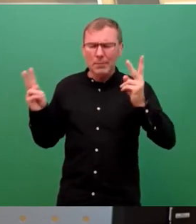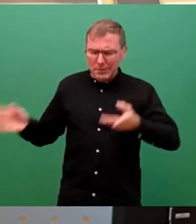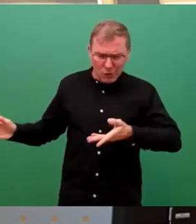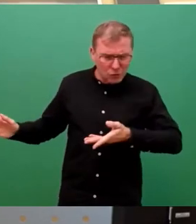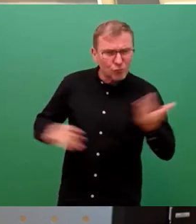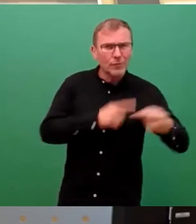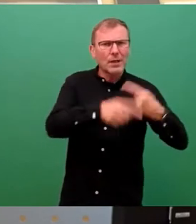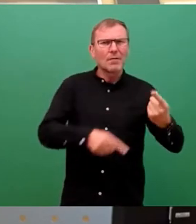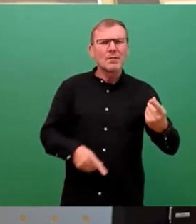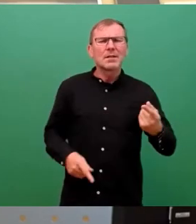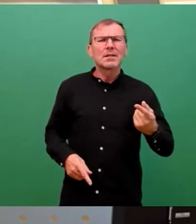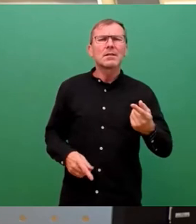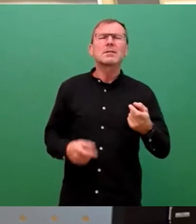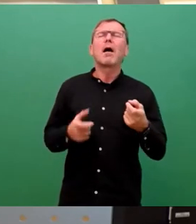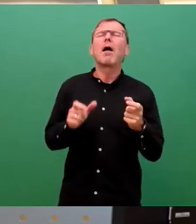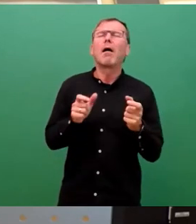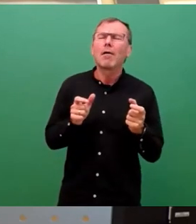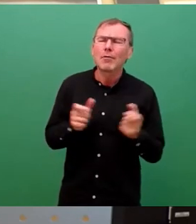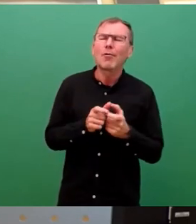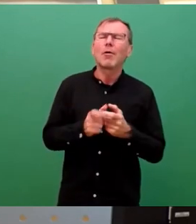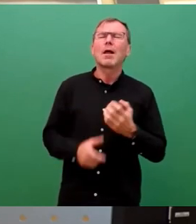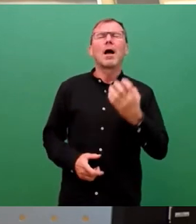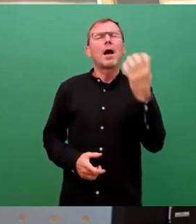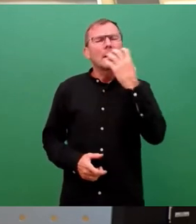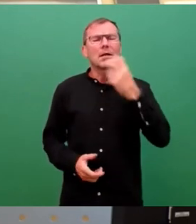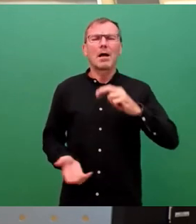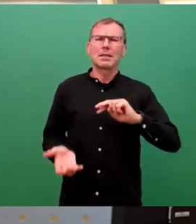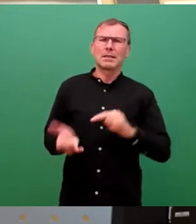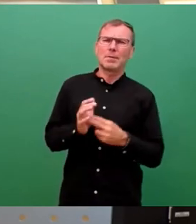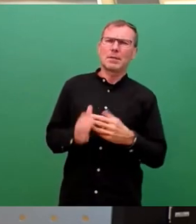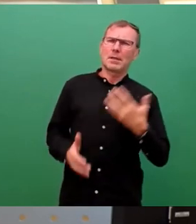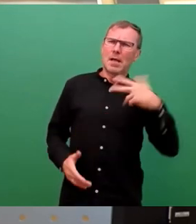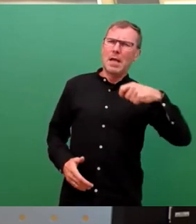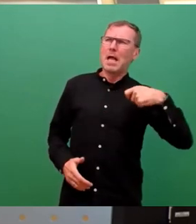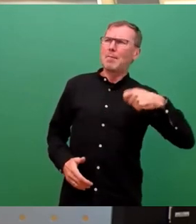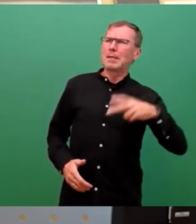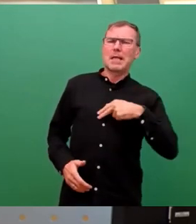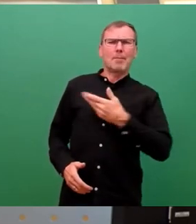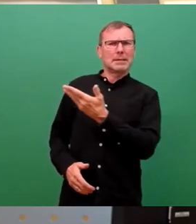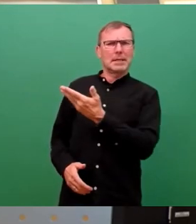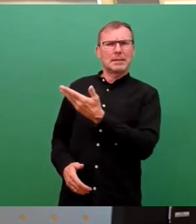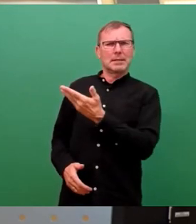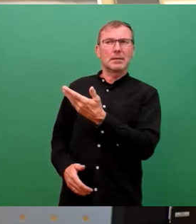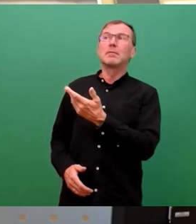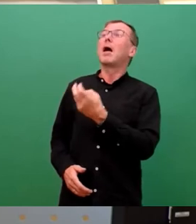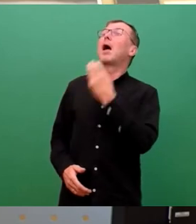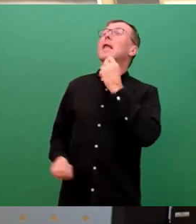unsägliche Kohle- und Gasbasierte Energiepolitik, Herr Ministerpräsident, und nicht die Energiewende.